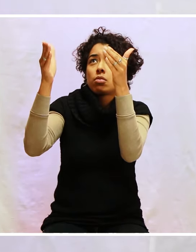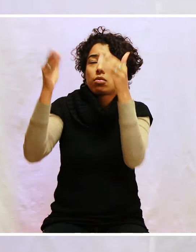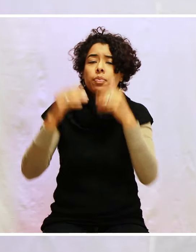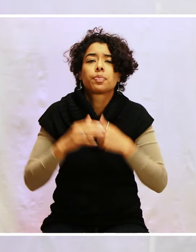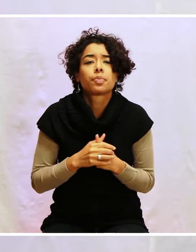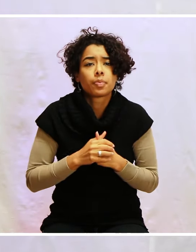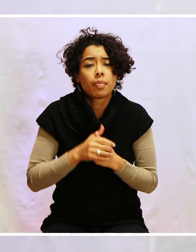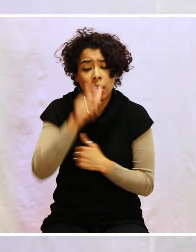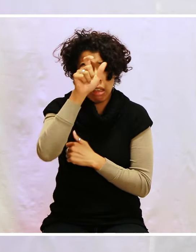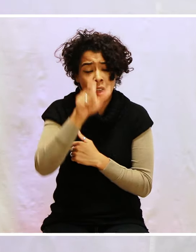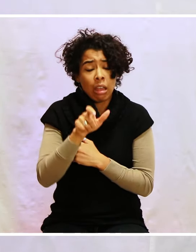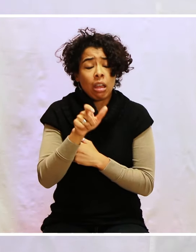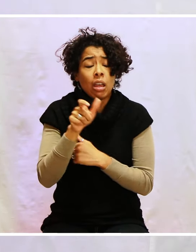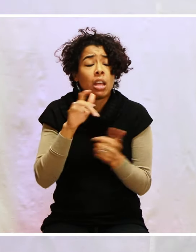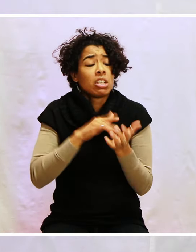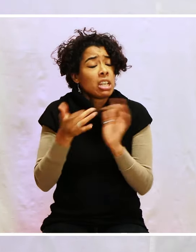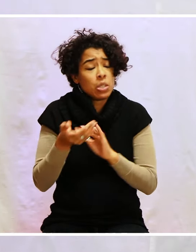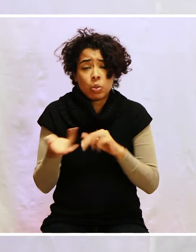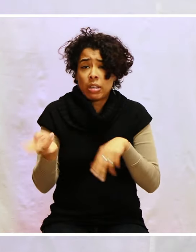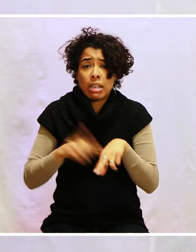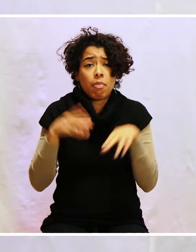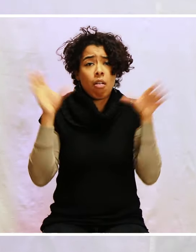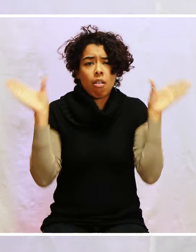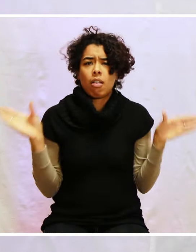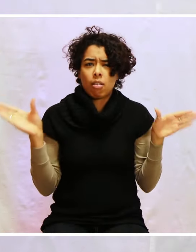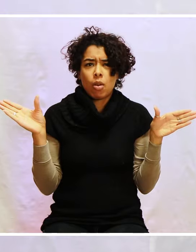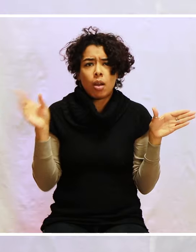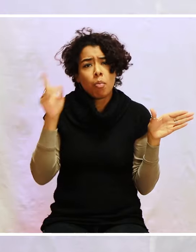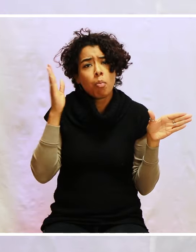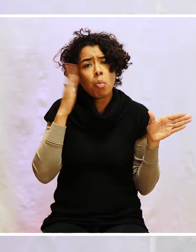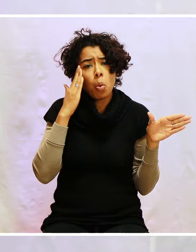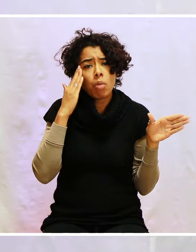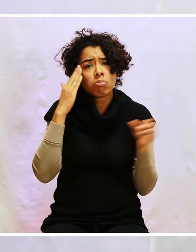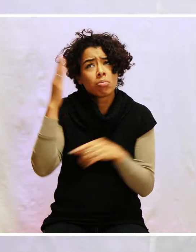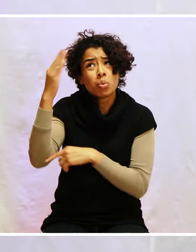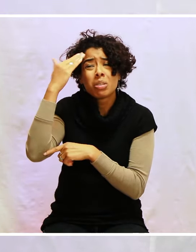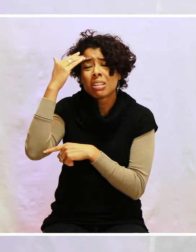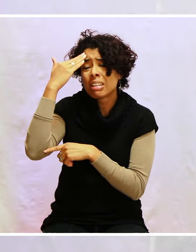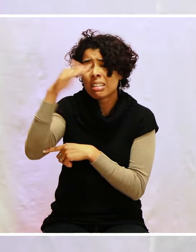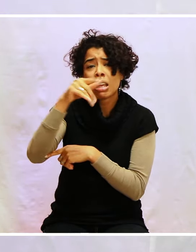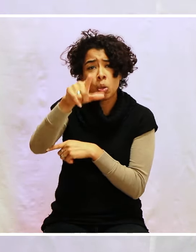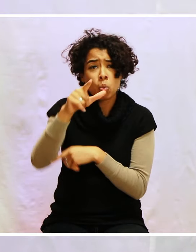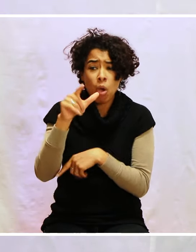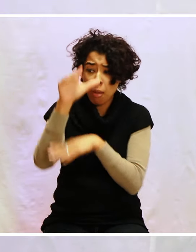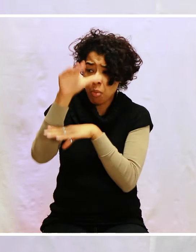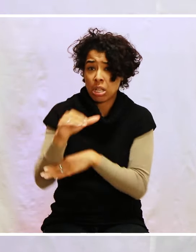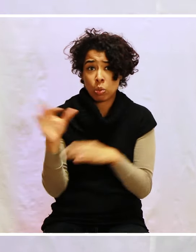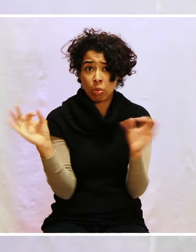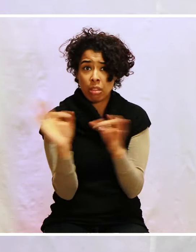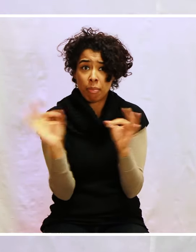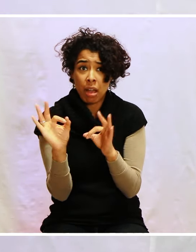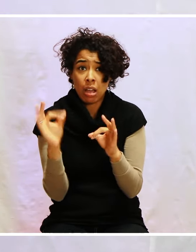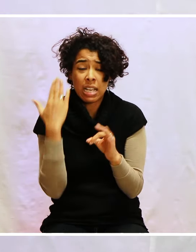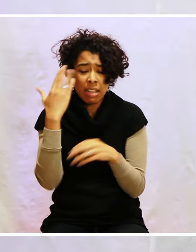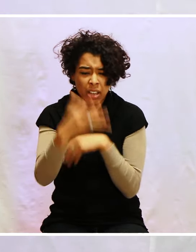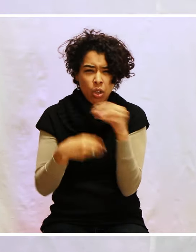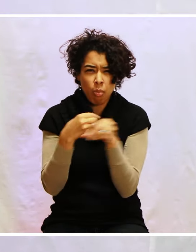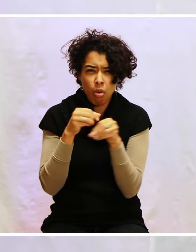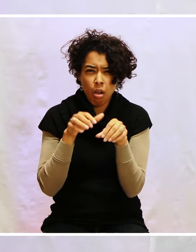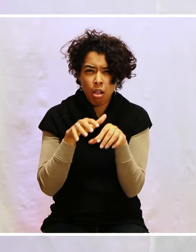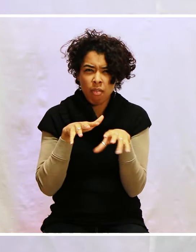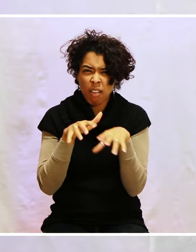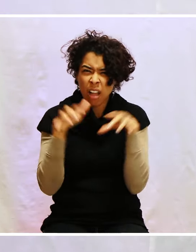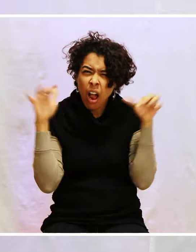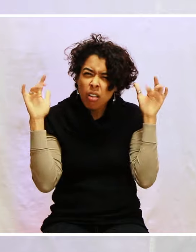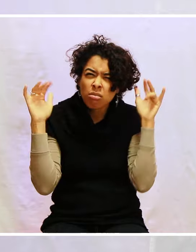Jésus a payé le prix parce qu'il savait que tu étais sans protection, que ce monde-là allait te dévorer, que l'adversaire allait